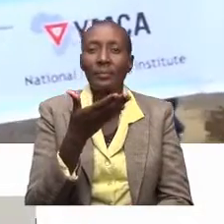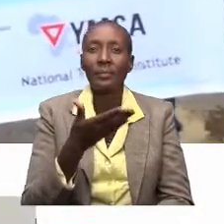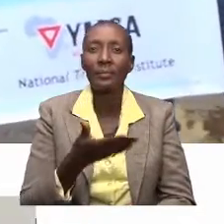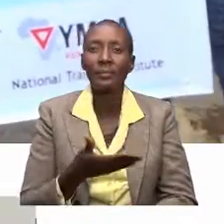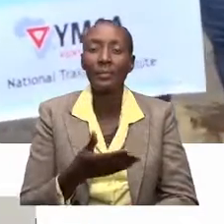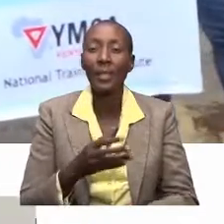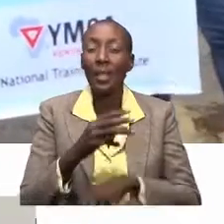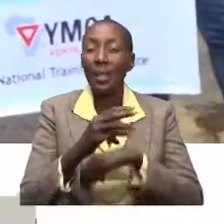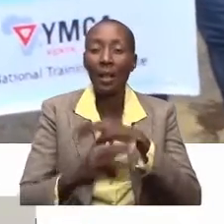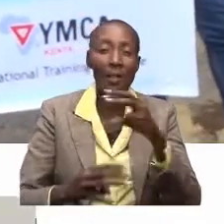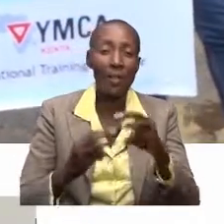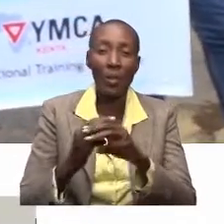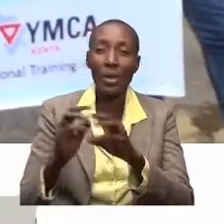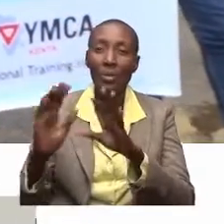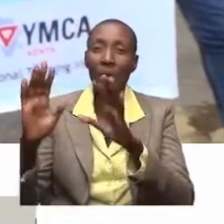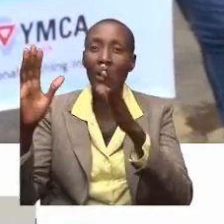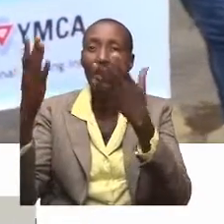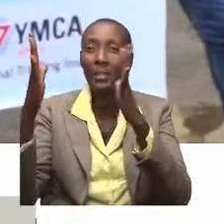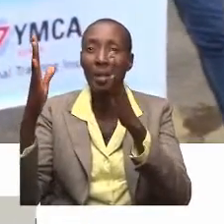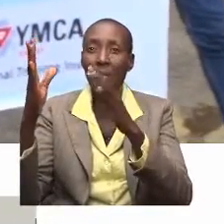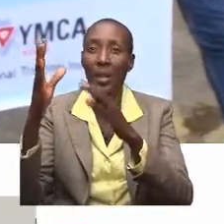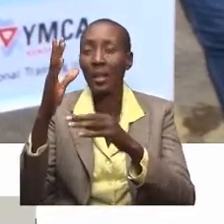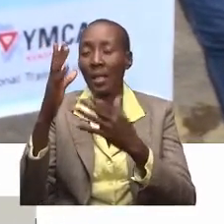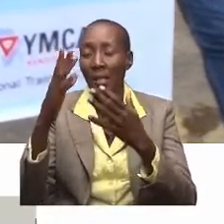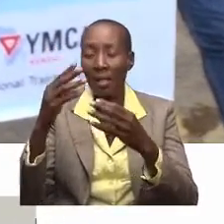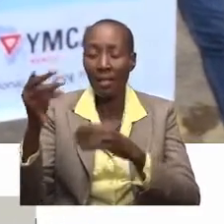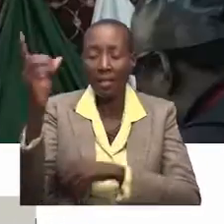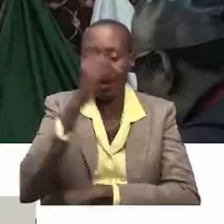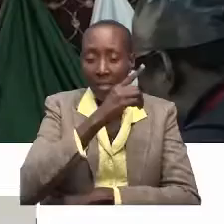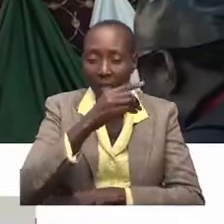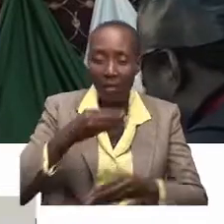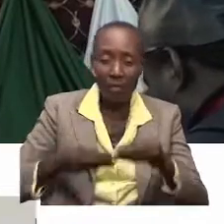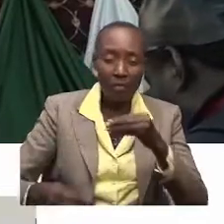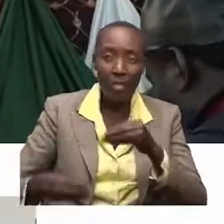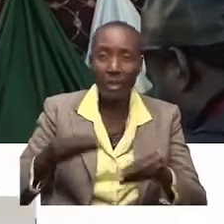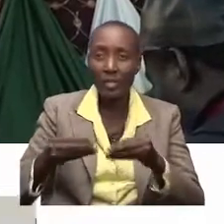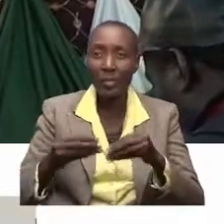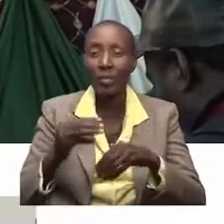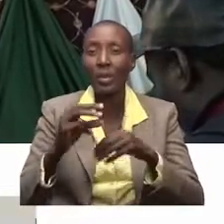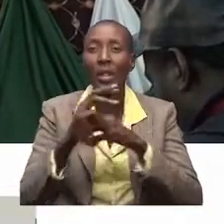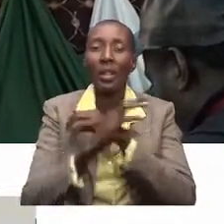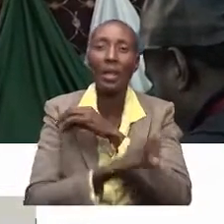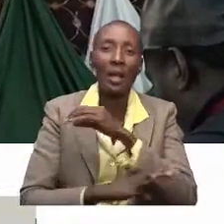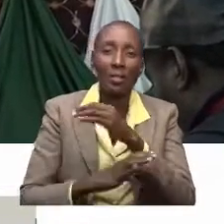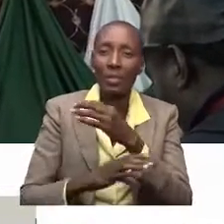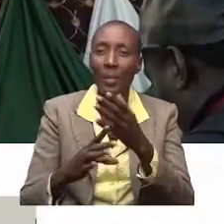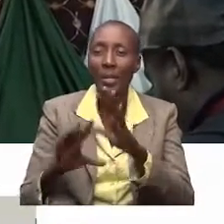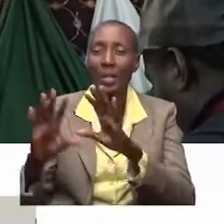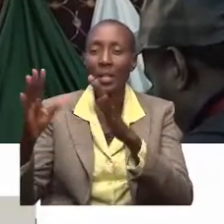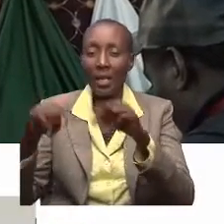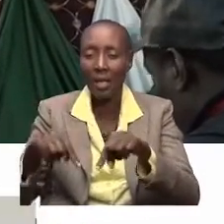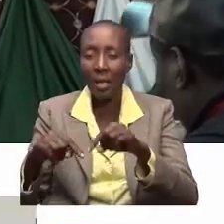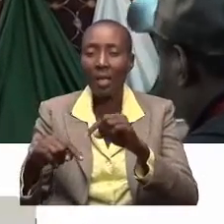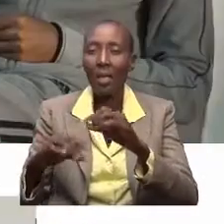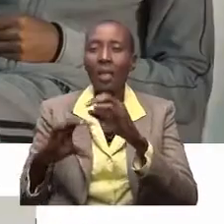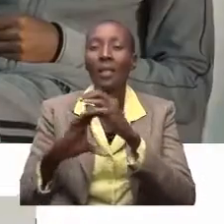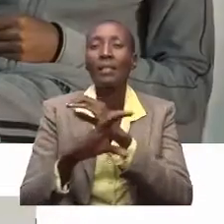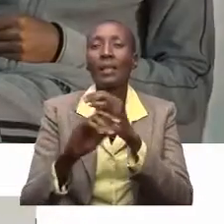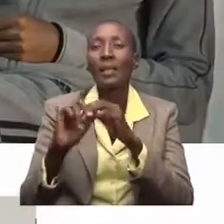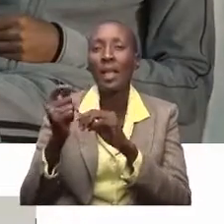Ulimwengu ukisherekea siku ya watu walio na ulemavu, nchini shere zilifana katika maineo